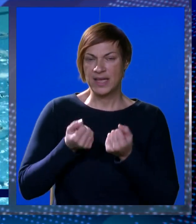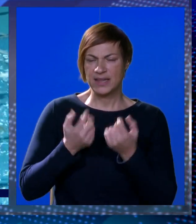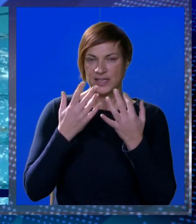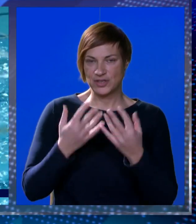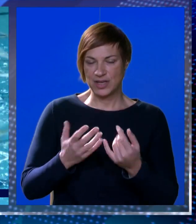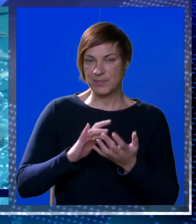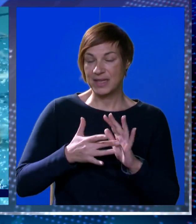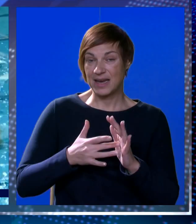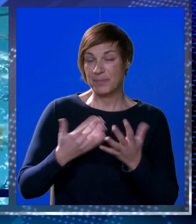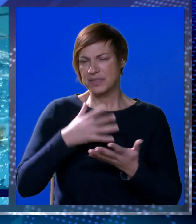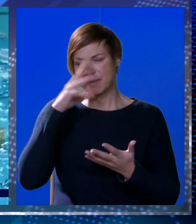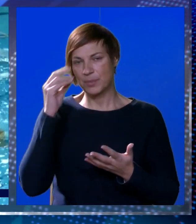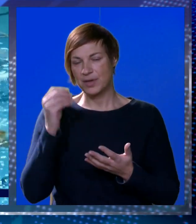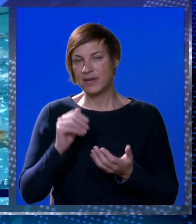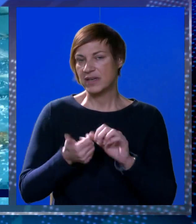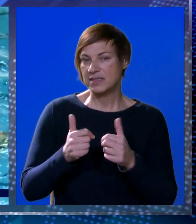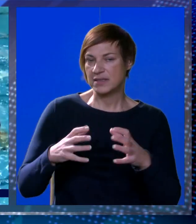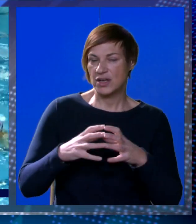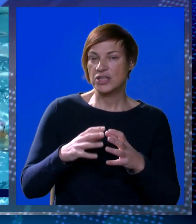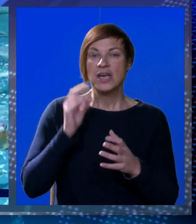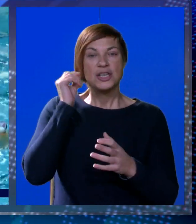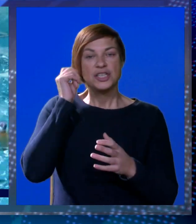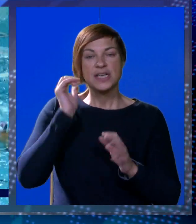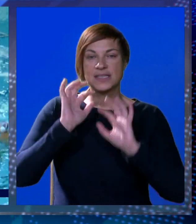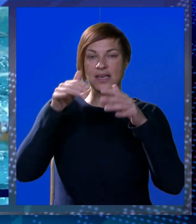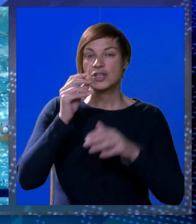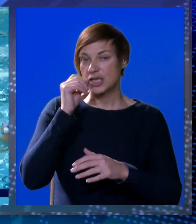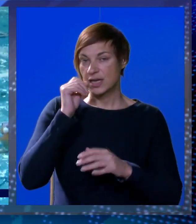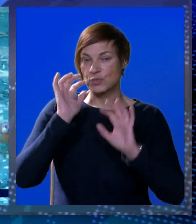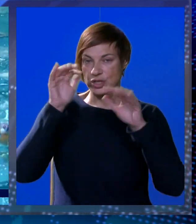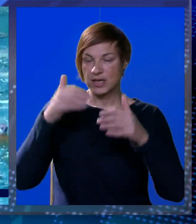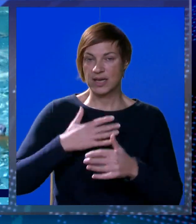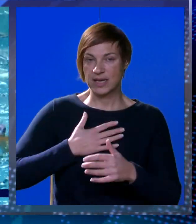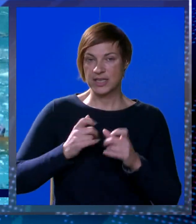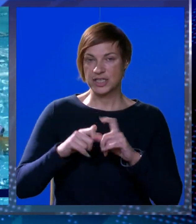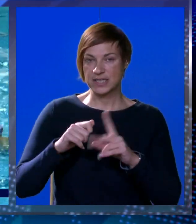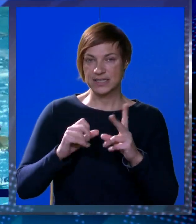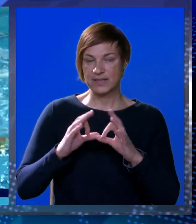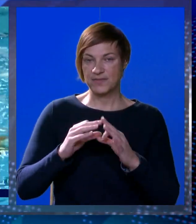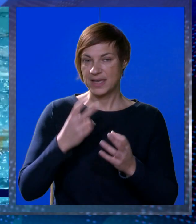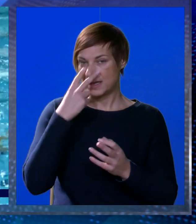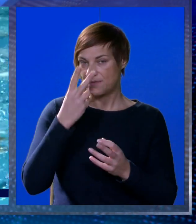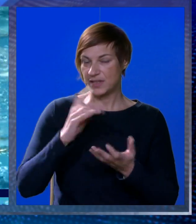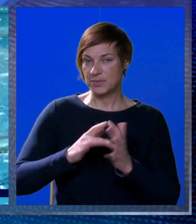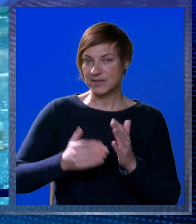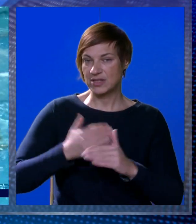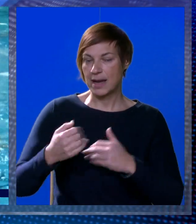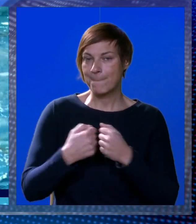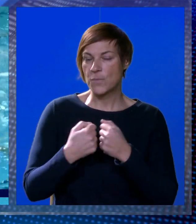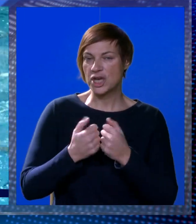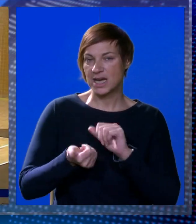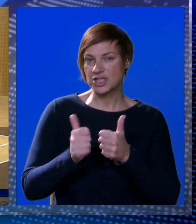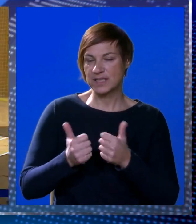teško ovoćena brada, bi sve preskočili, dvoranski sportovi od ženske košarke, muške, našeg skvjera, vidimo da sve tu ide naprijed,